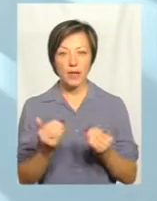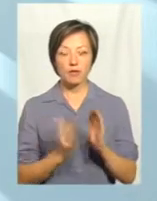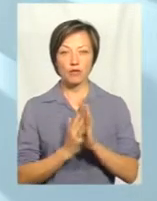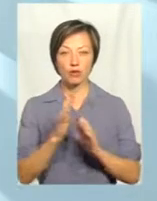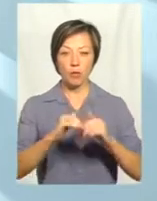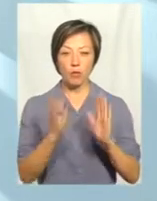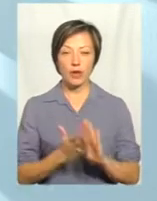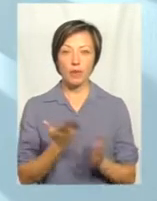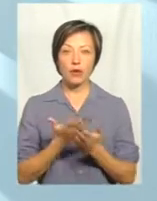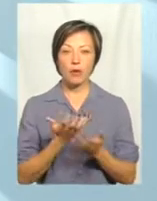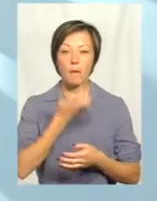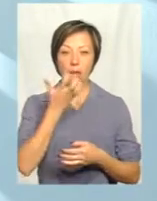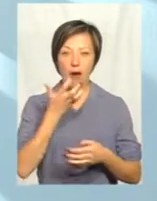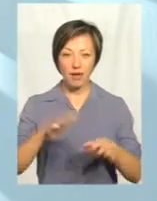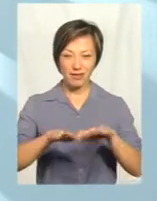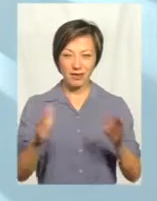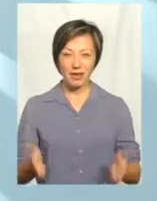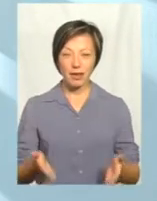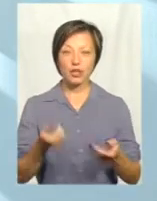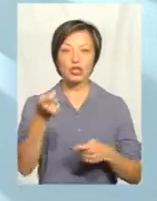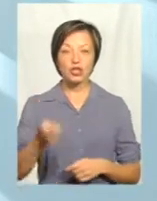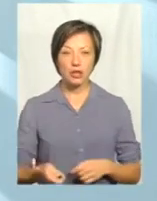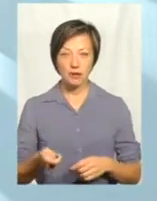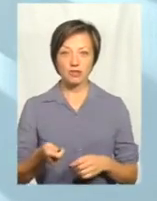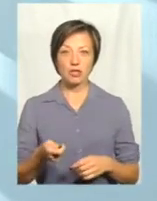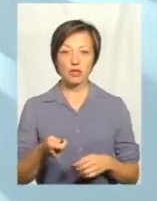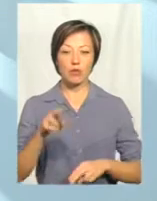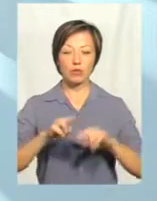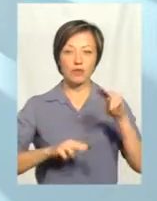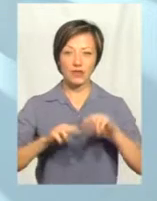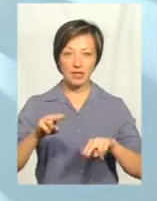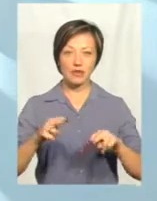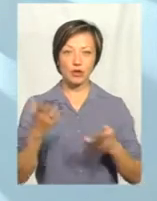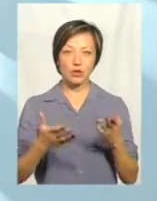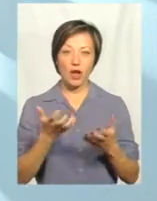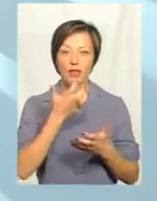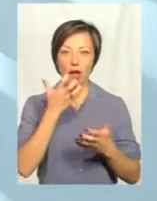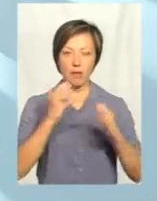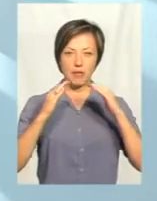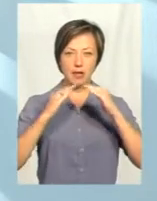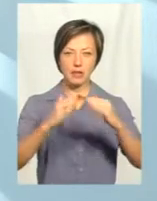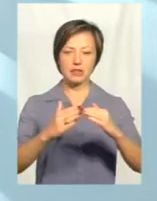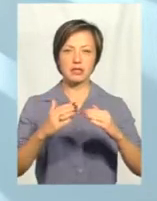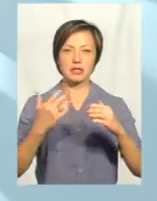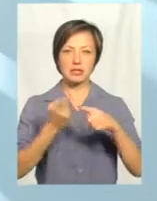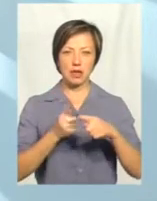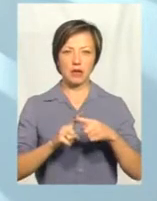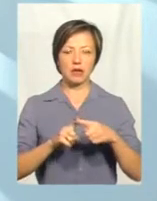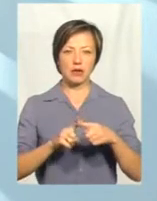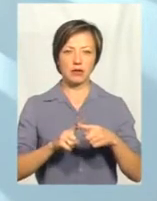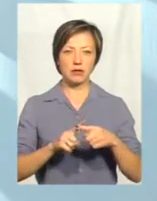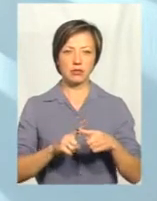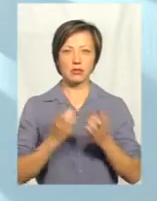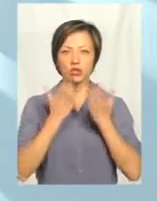'єму. Якщо це парники, то вони набагато дешевші споруди для будівництва, тому що теплиця – грубо кажучи, якщо